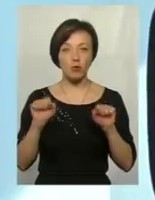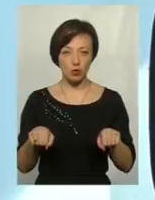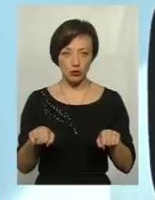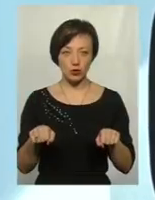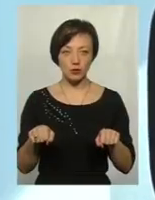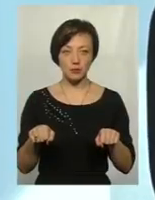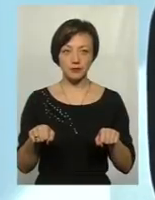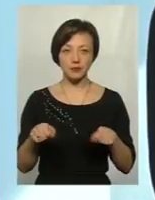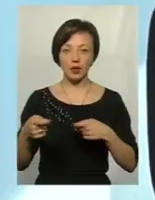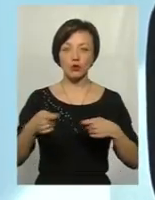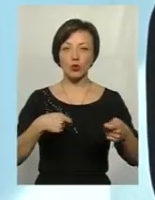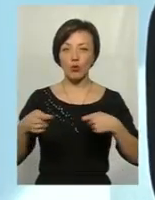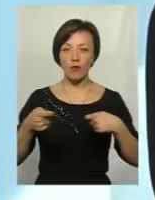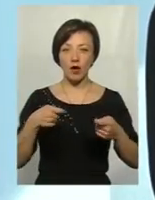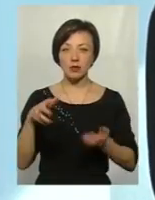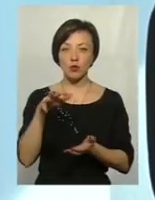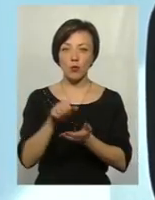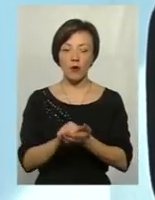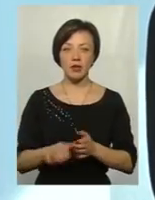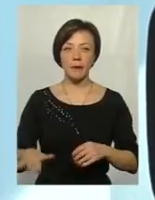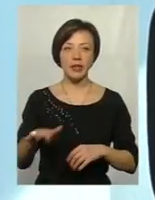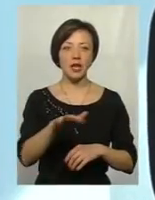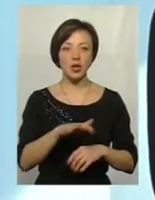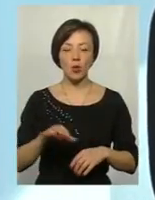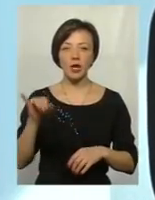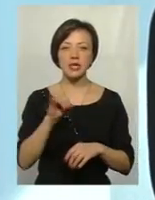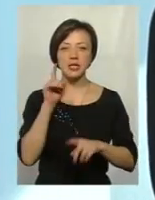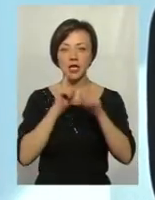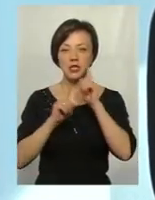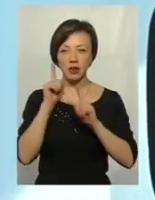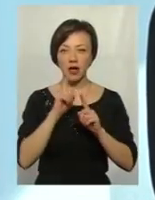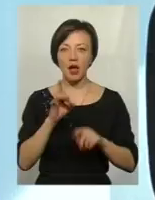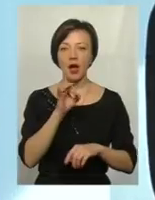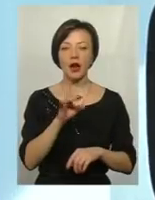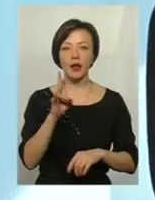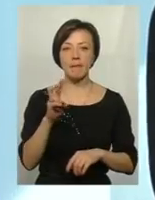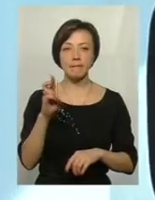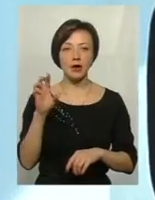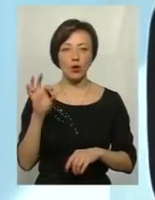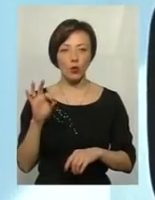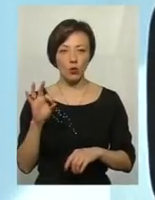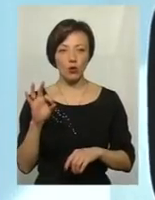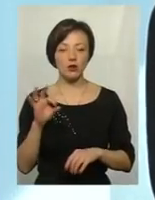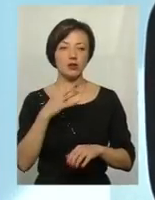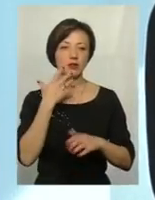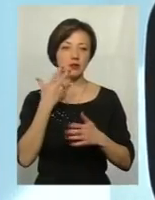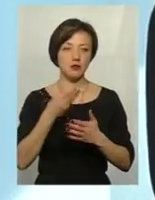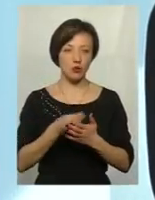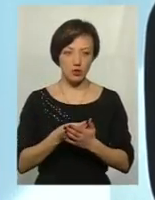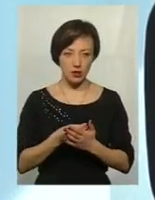торгувати з тими окупованими територіями. І засідання Ради національної безпеки і оборони свої